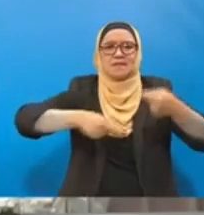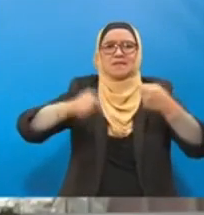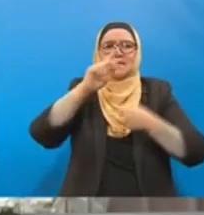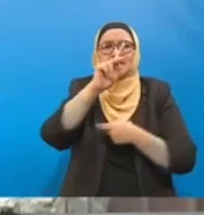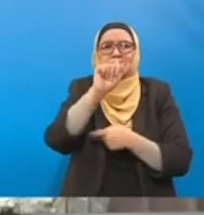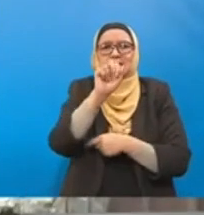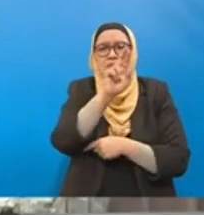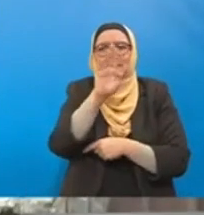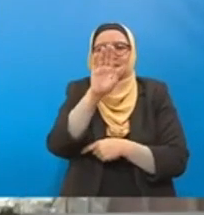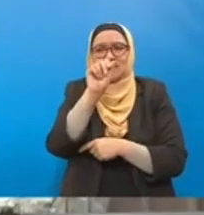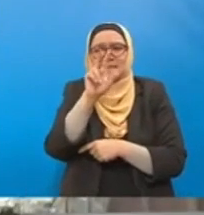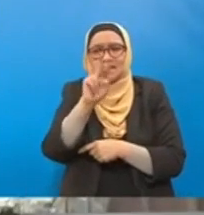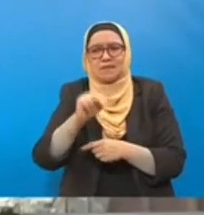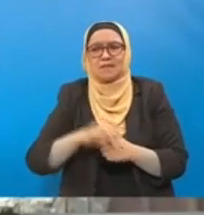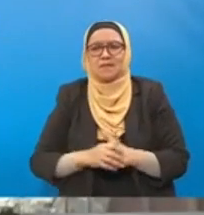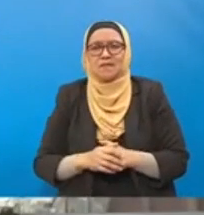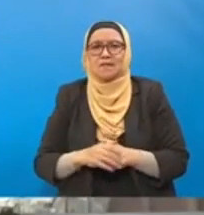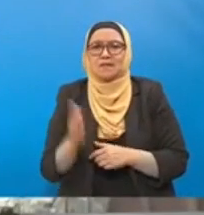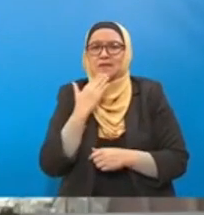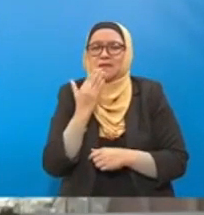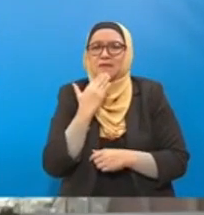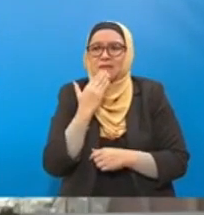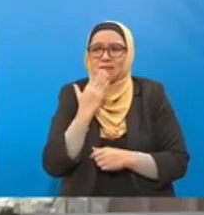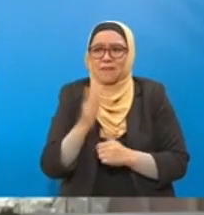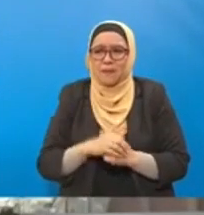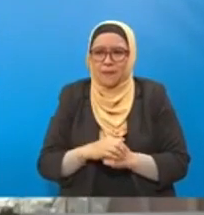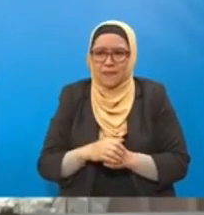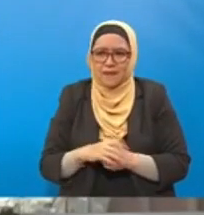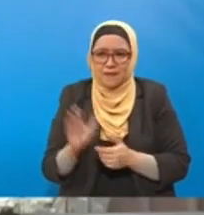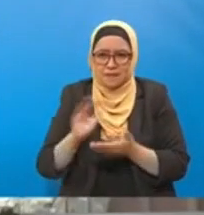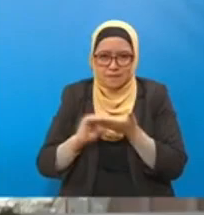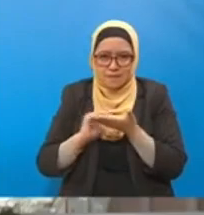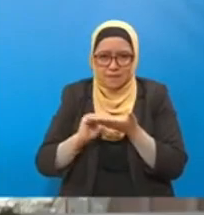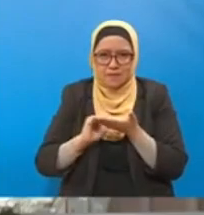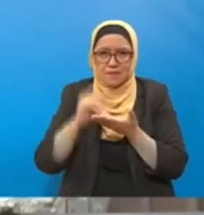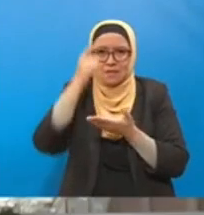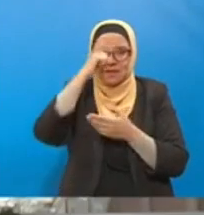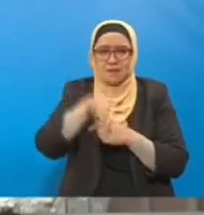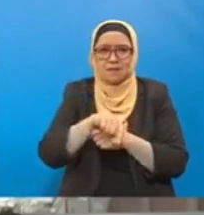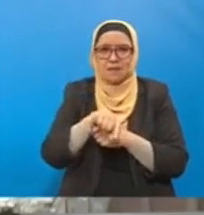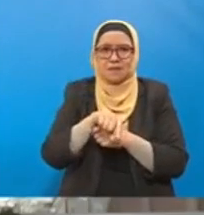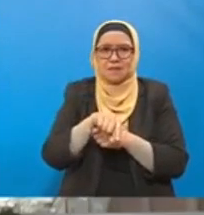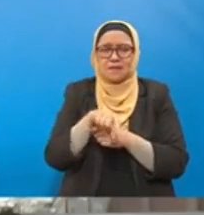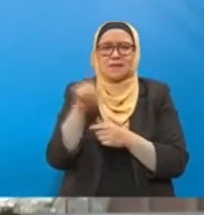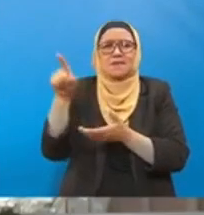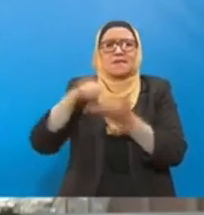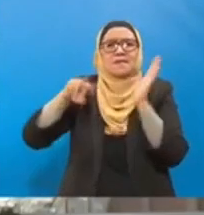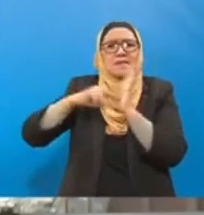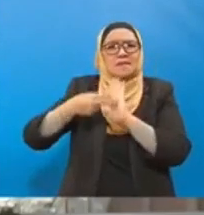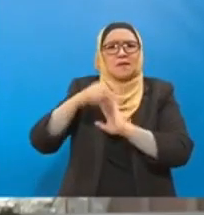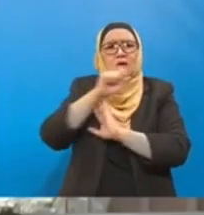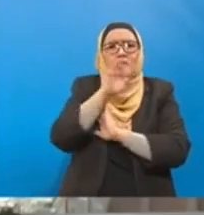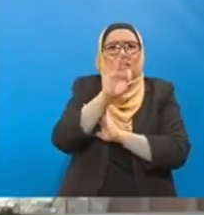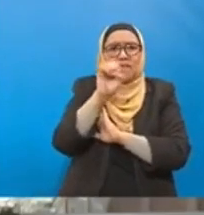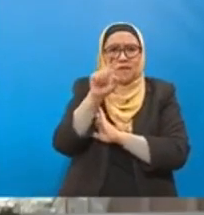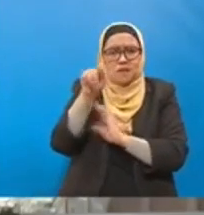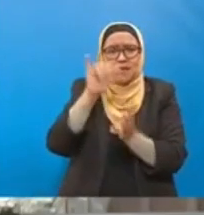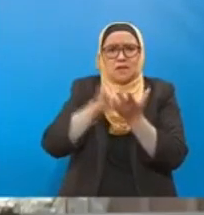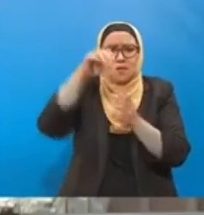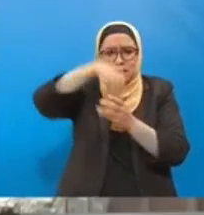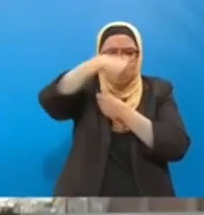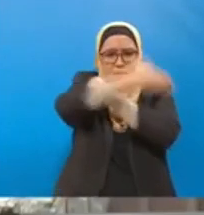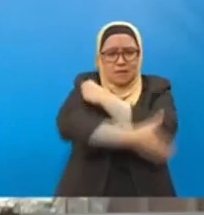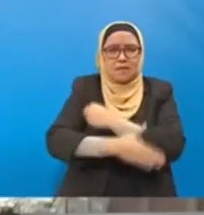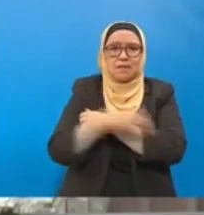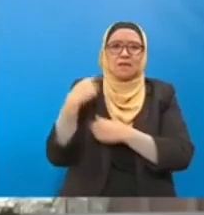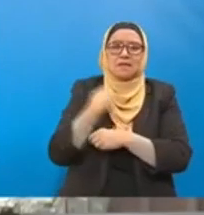Terima kasih. Untuk offset karbon dalam konteks negara kita, kita masih terikat dengan apa